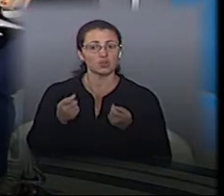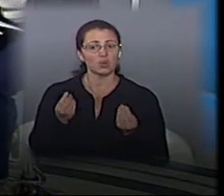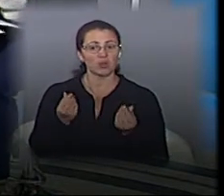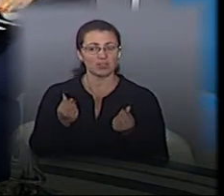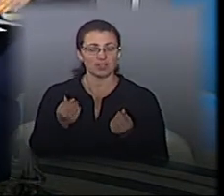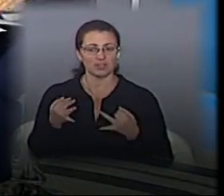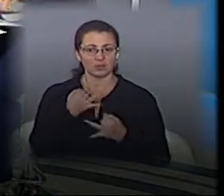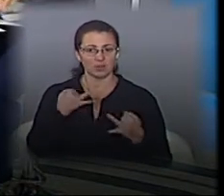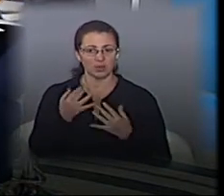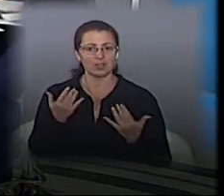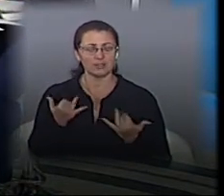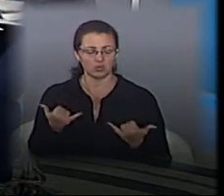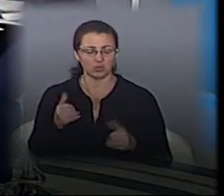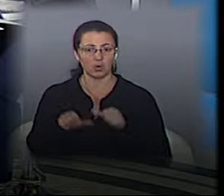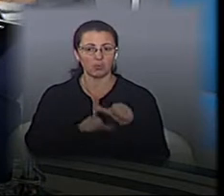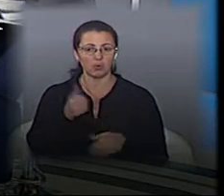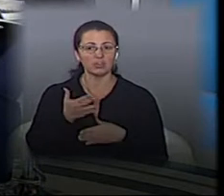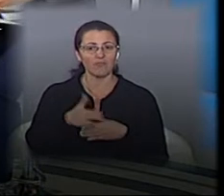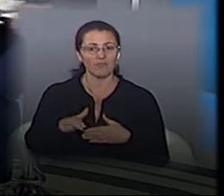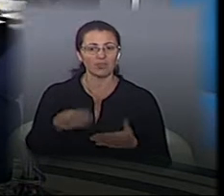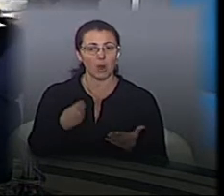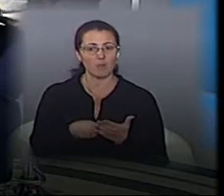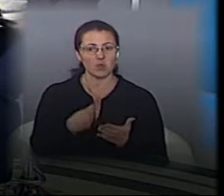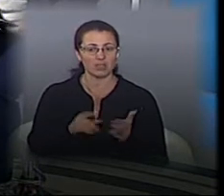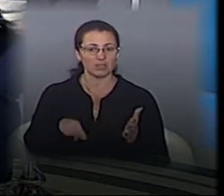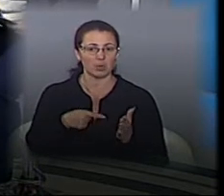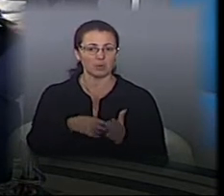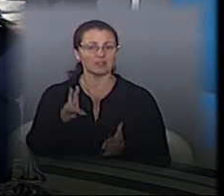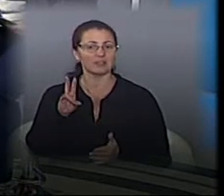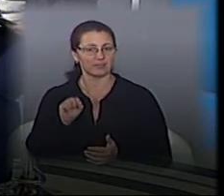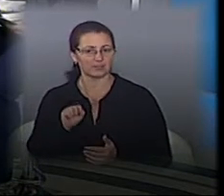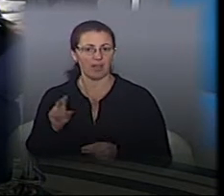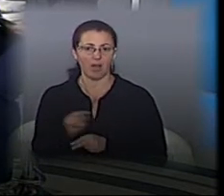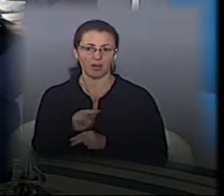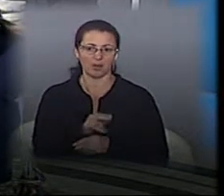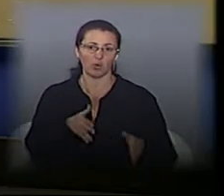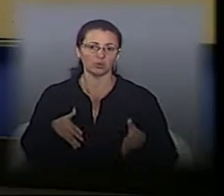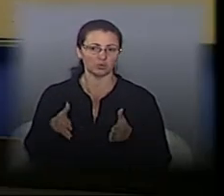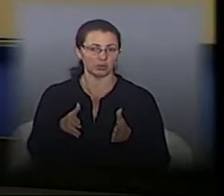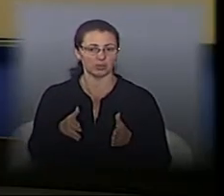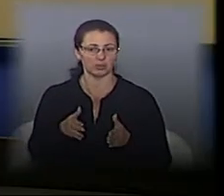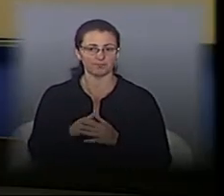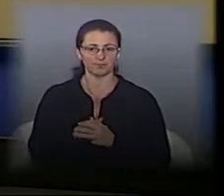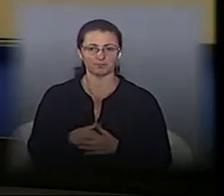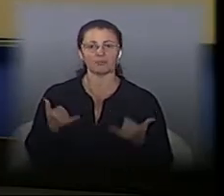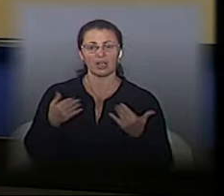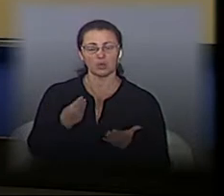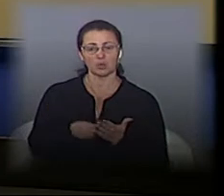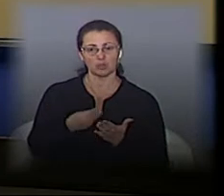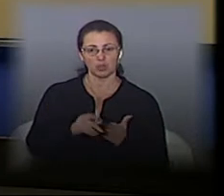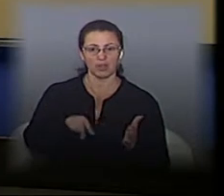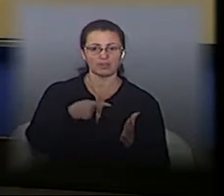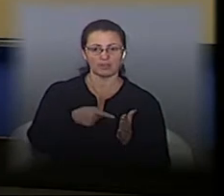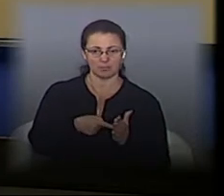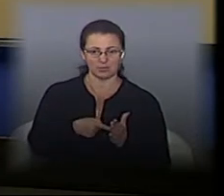поговоримо. Скільки цьогоріч виділено бюджетом міста на ремонт доріг? Чи можна говорити про… На сьогодні в бюджеті міста,